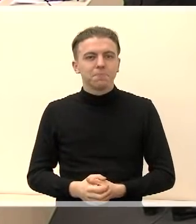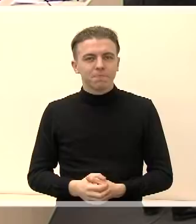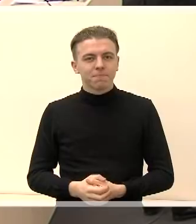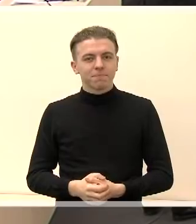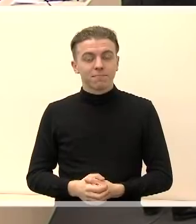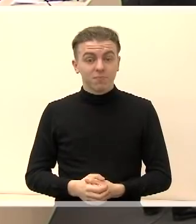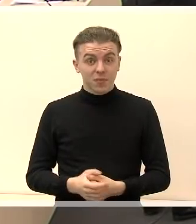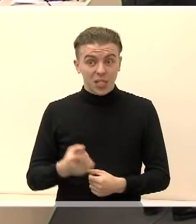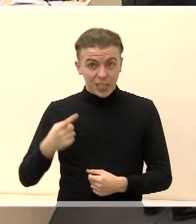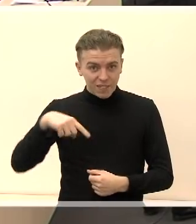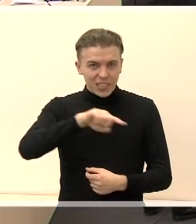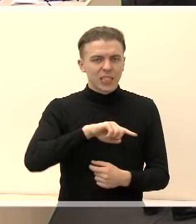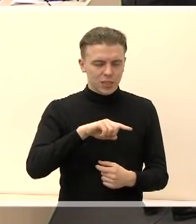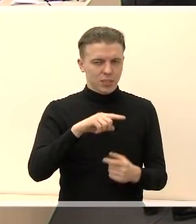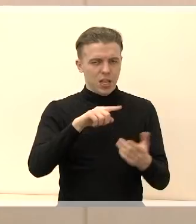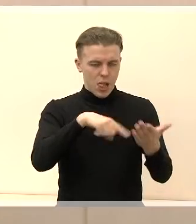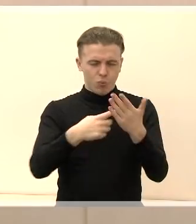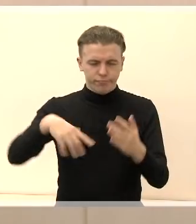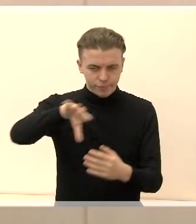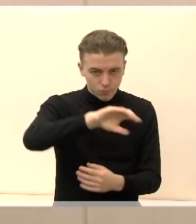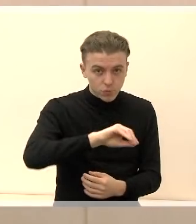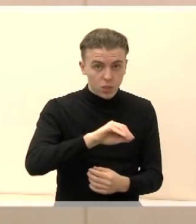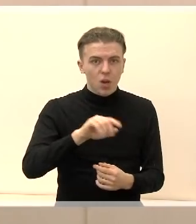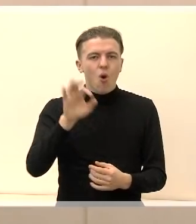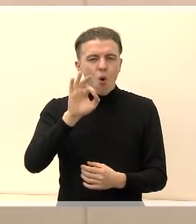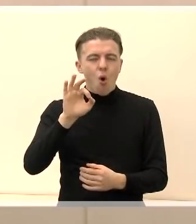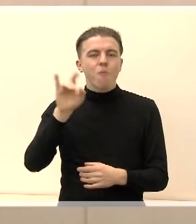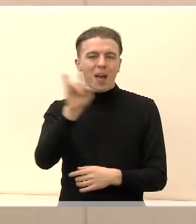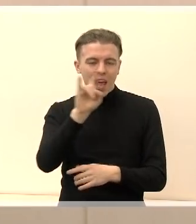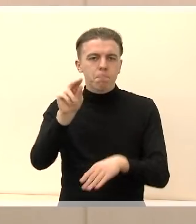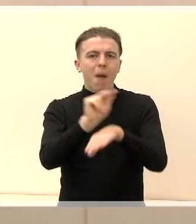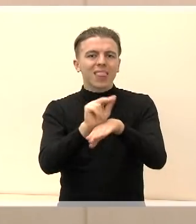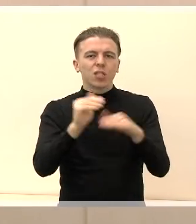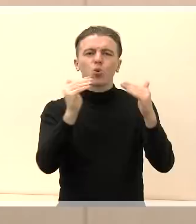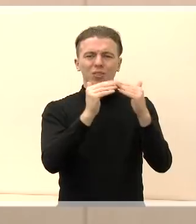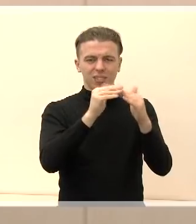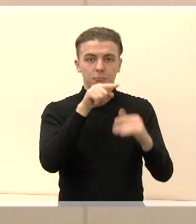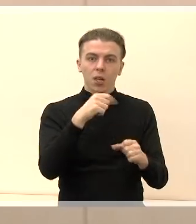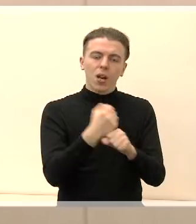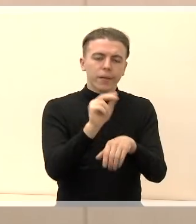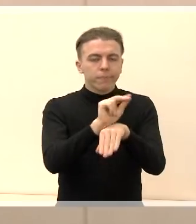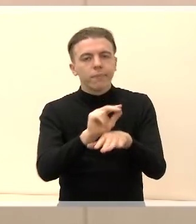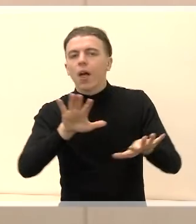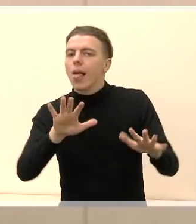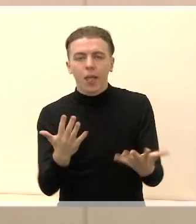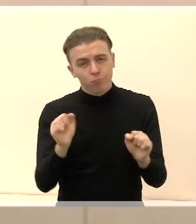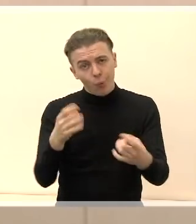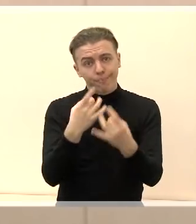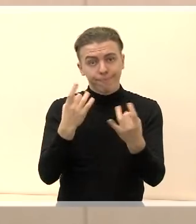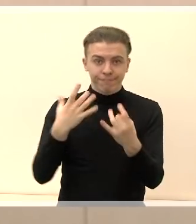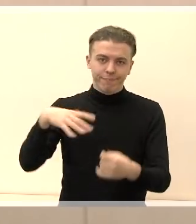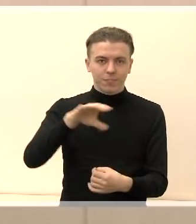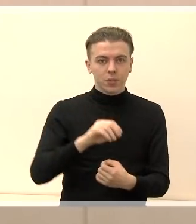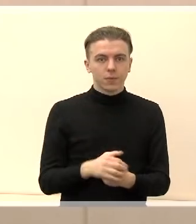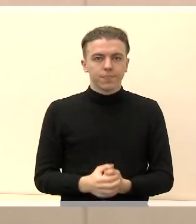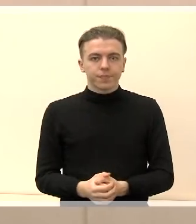Visų prašau išsakyti nuomonę apie Mariampolės pataisos namus. Ką reikėtų patobulinti, atnaujinti? Nuo savęs pridėsiu,